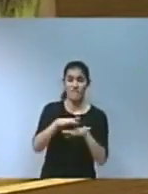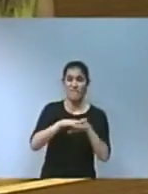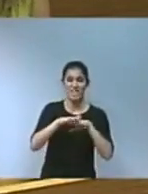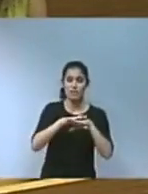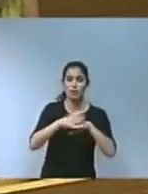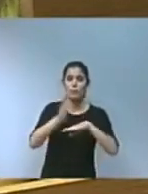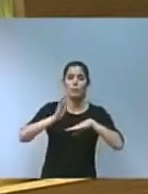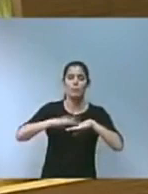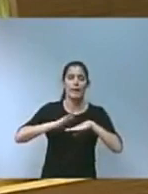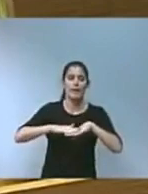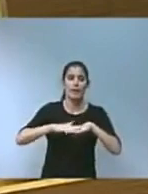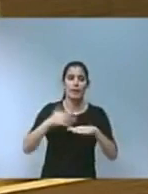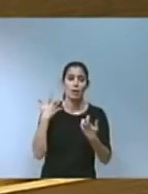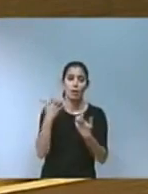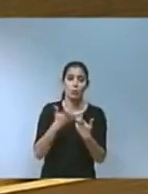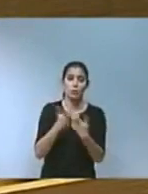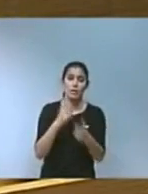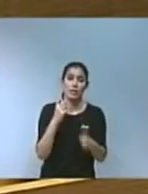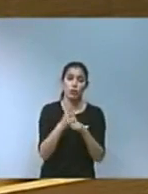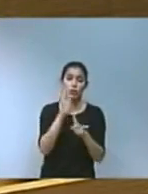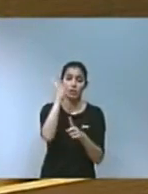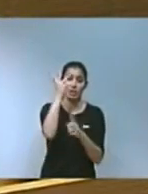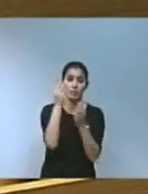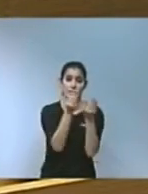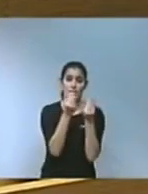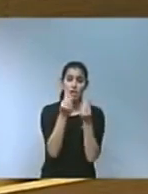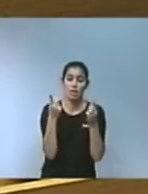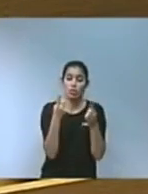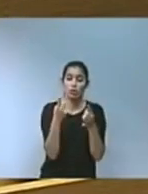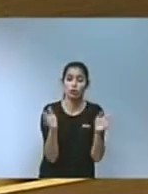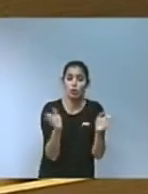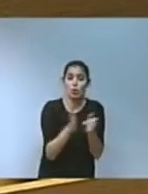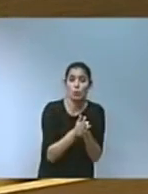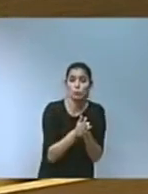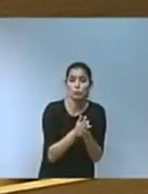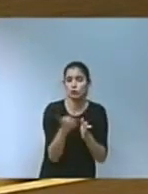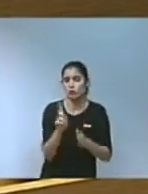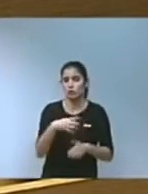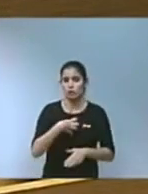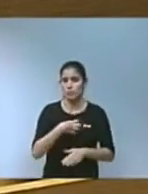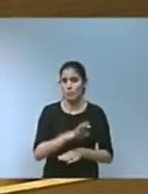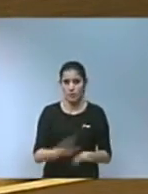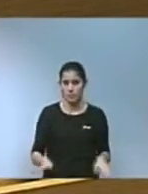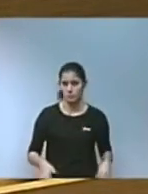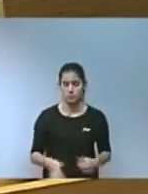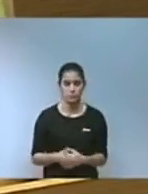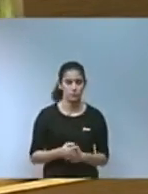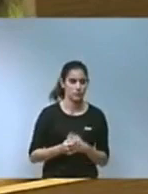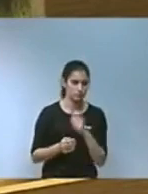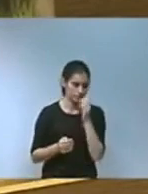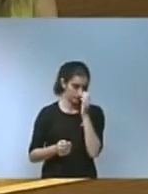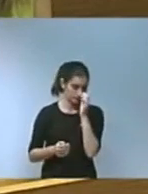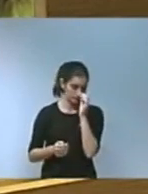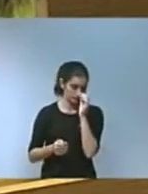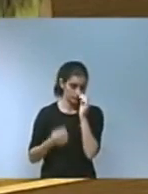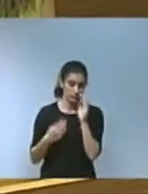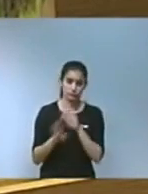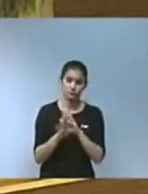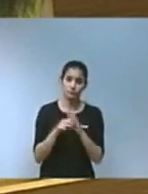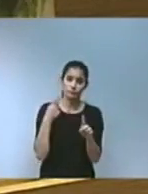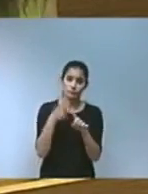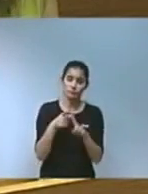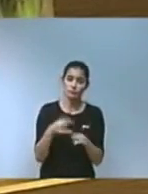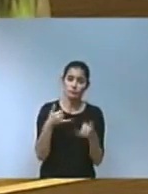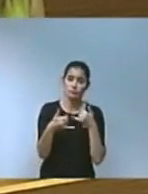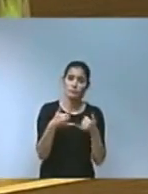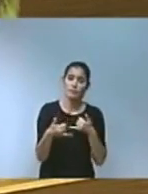combatre l'emergència climàtica estiguin combatint per recursos econòmics. Seguint els objectius i mesures del Pla